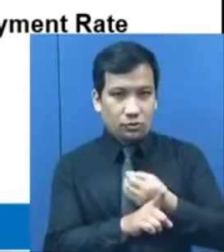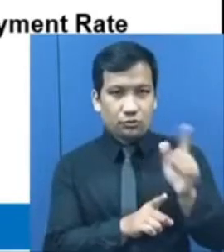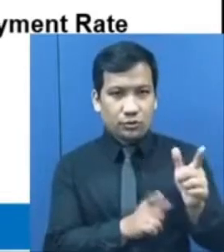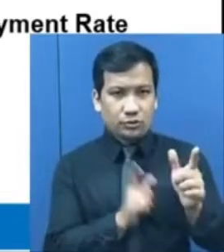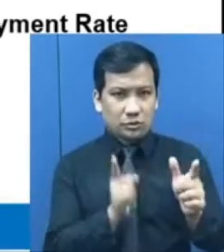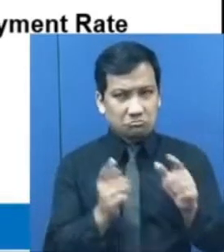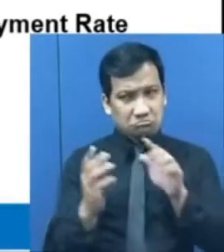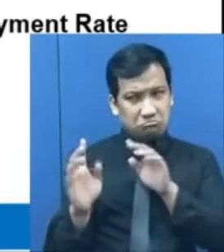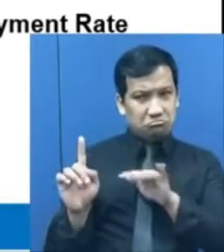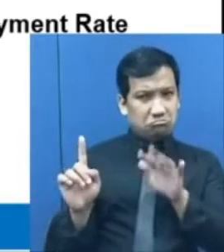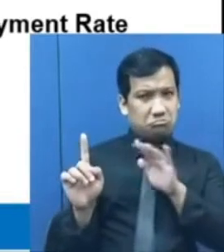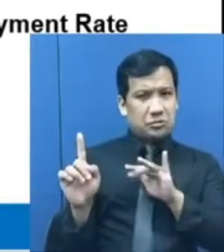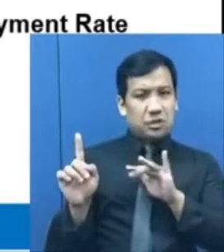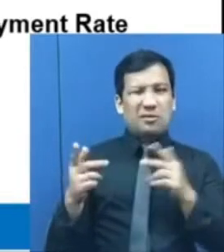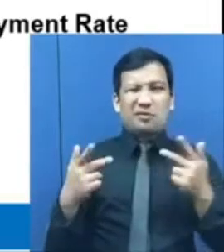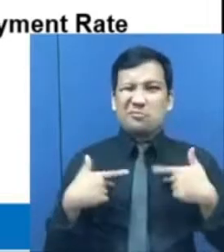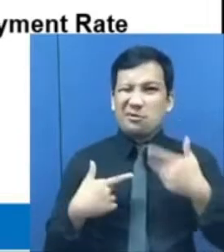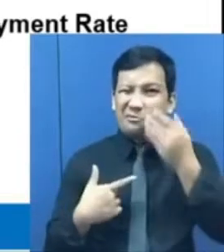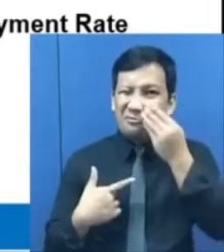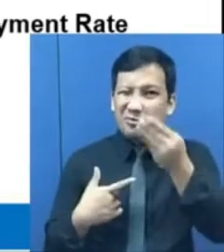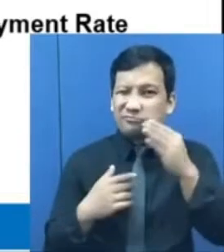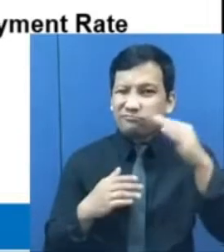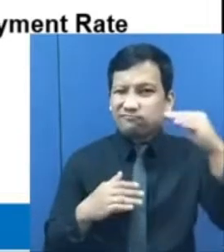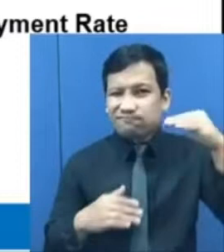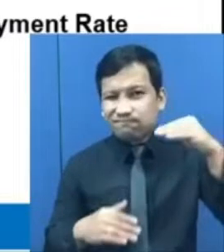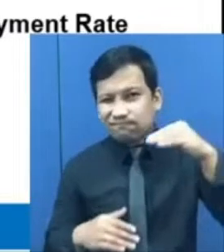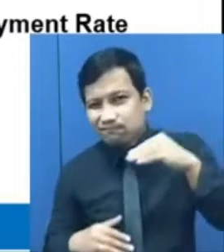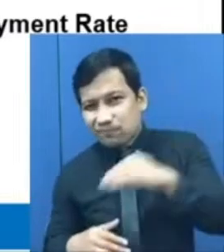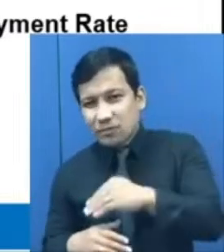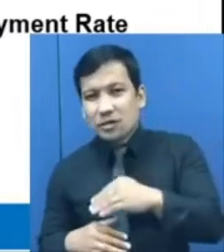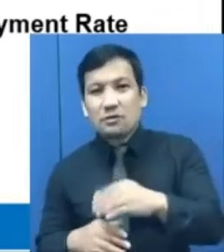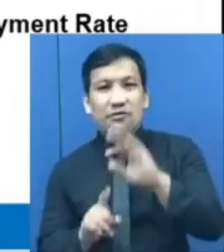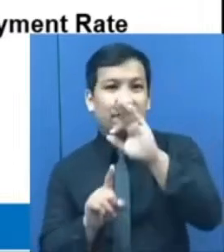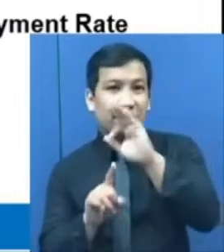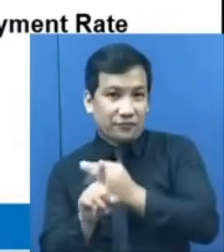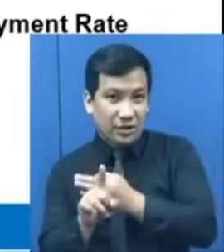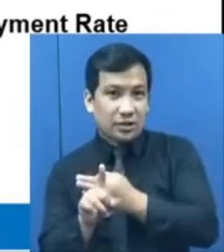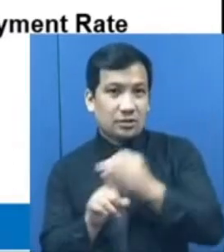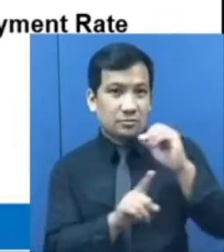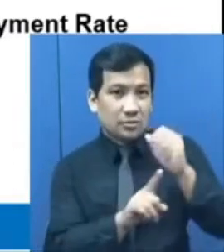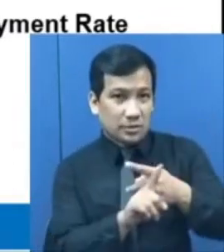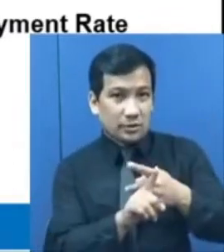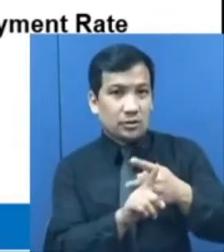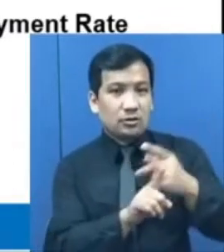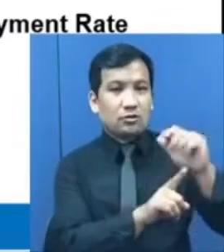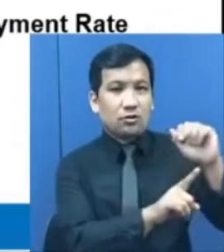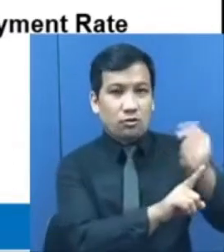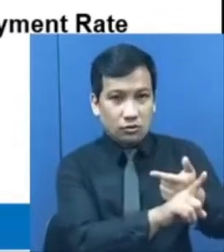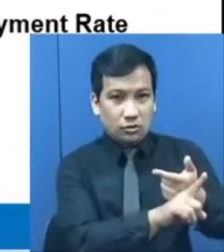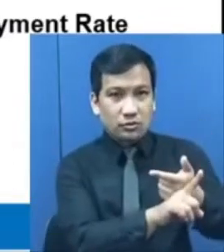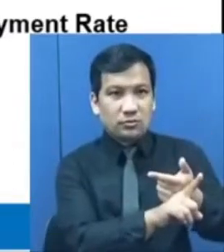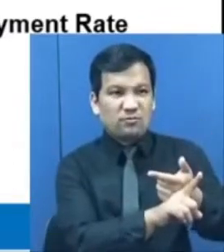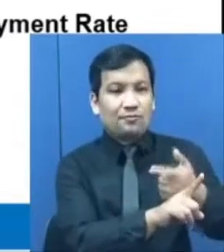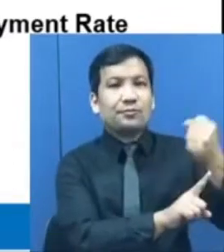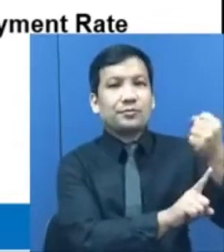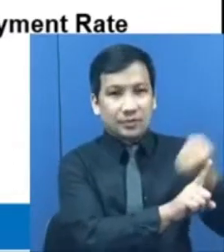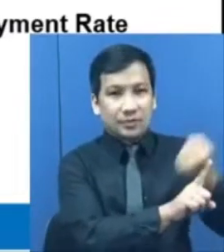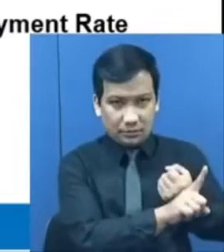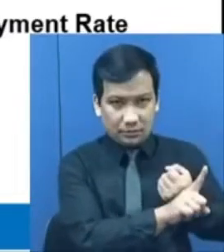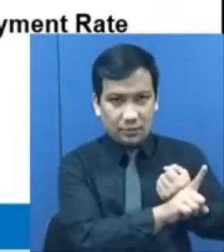Mapapansin na nagkaroon lang ng bagyang pagbaba noong Pebrero, Abril, Agusto at September